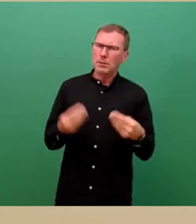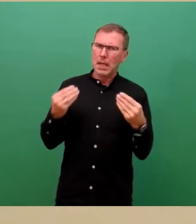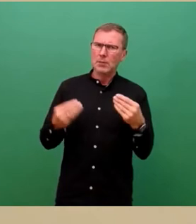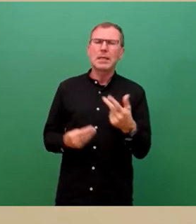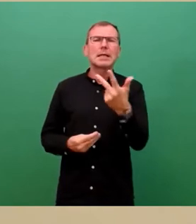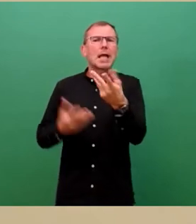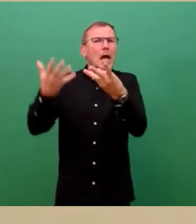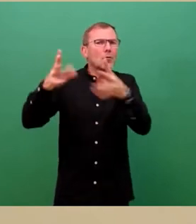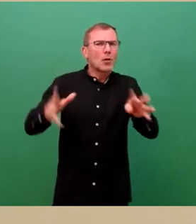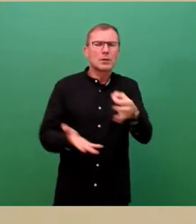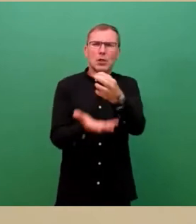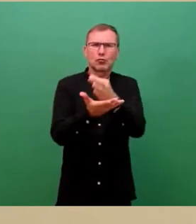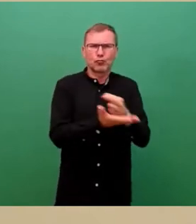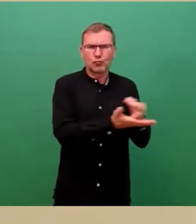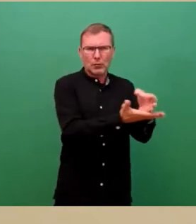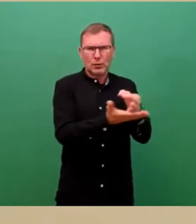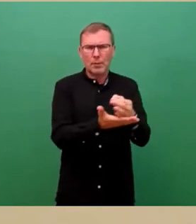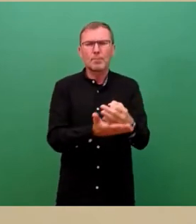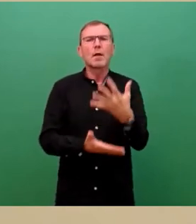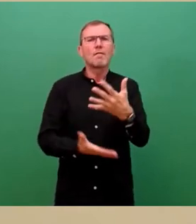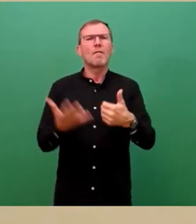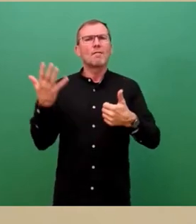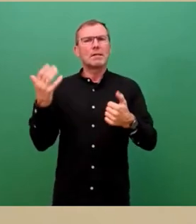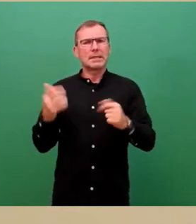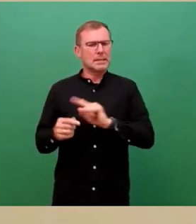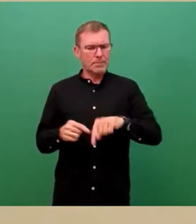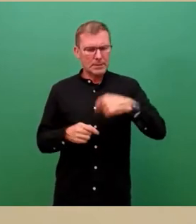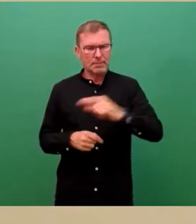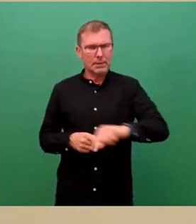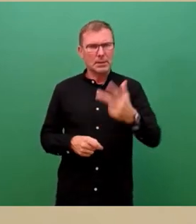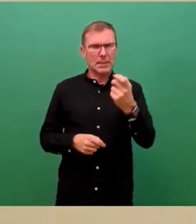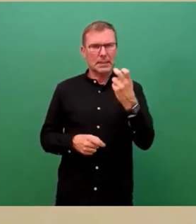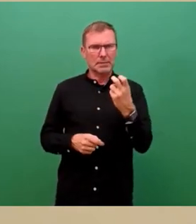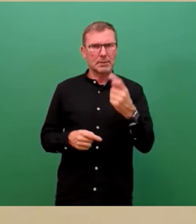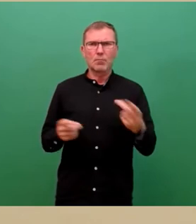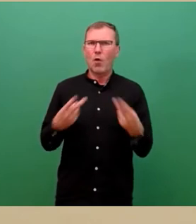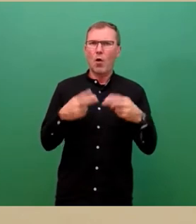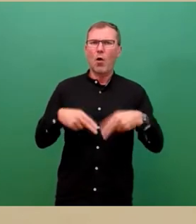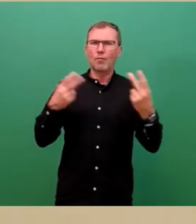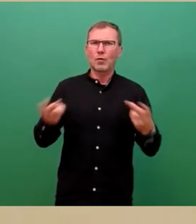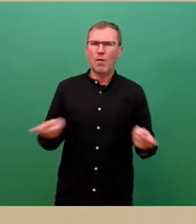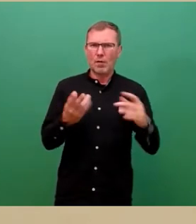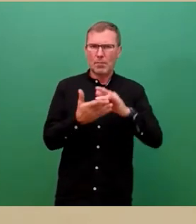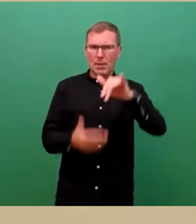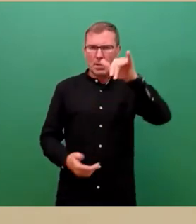Standorte, von denen 65, Sie haben es gesagt, bis 2023 mit öffentlicher Förderung des Bundes umgesetzt werden.